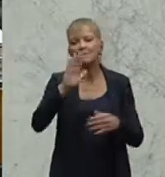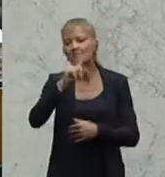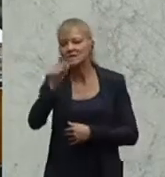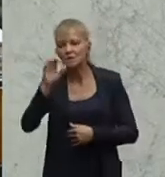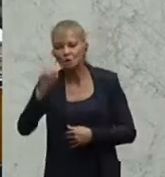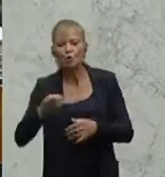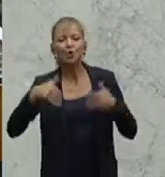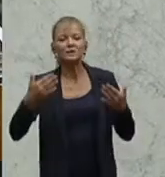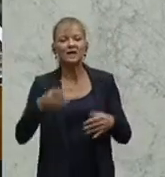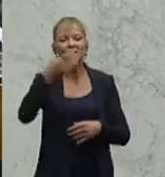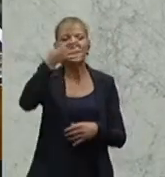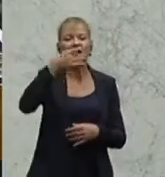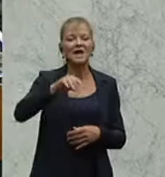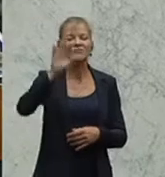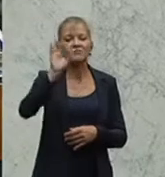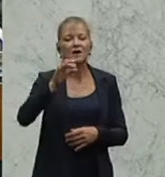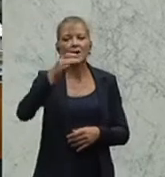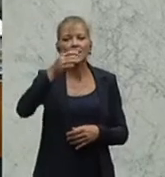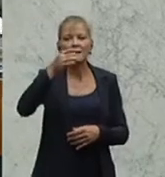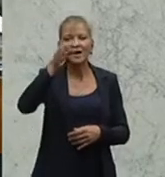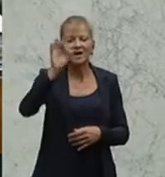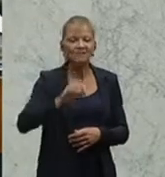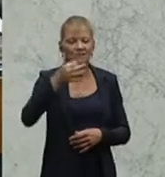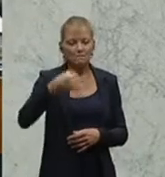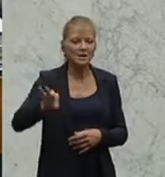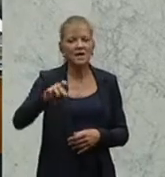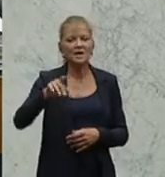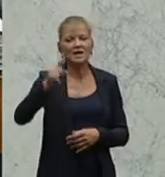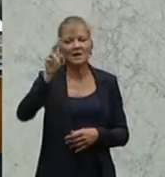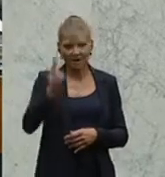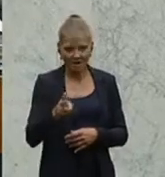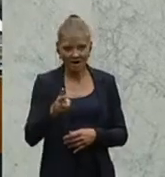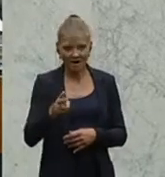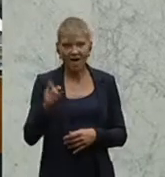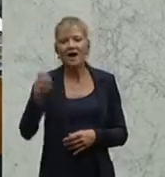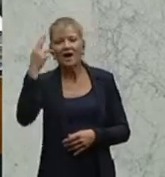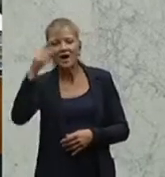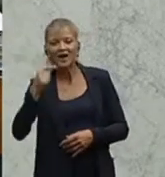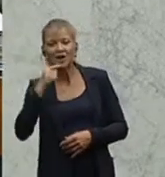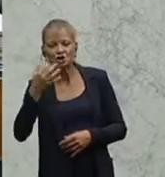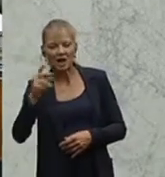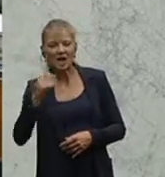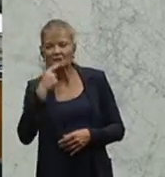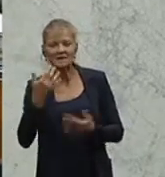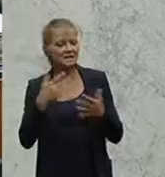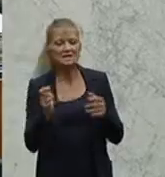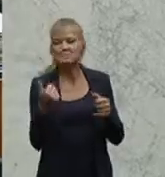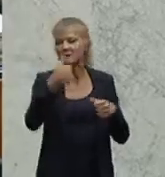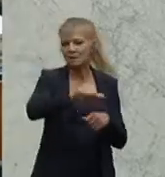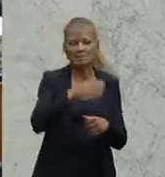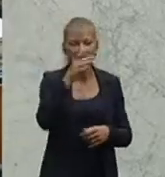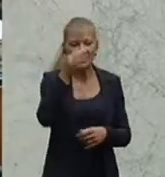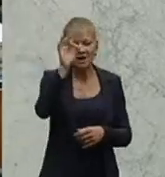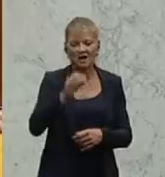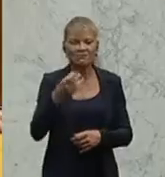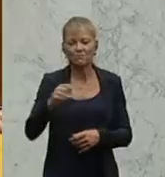laut Strache nicht mehr eingegliedert ist in die FPÖ. Was soll das bedeuten? Und da gibt es ein paar so Proponenten, beispielsweise der Herr Dobernick, der